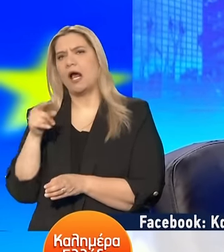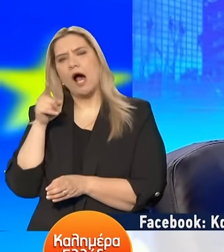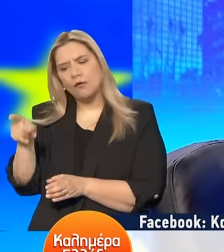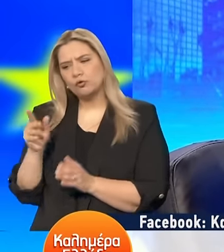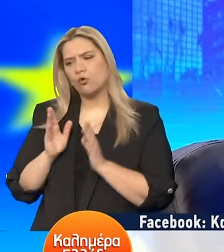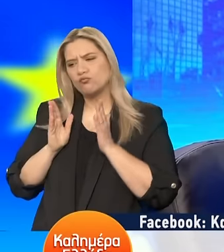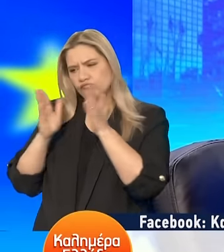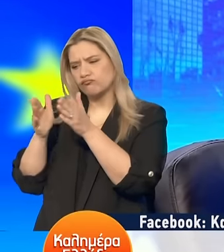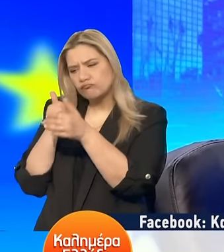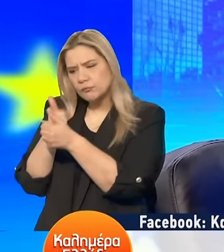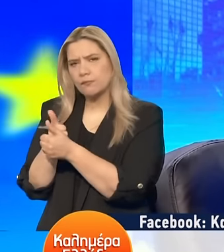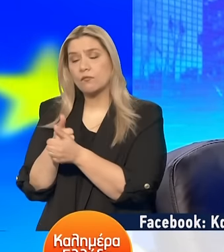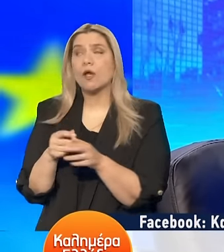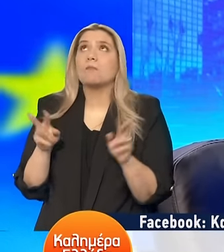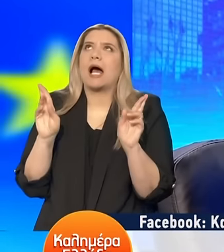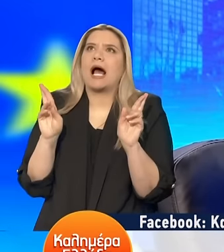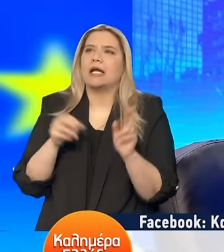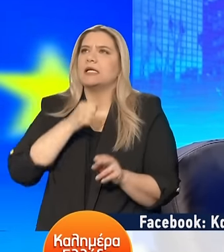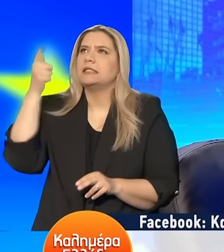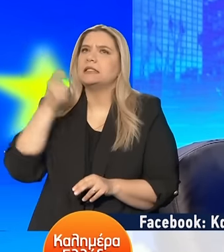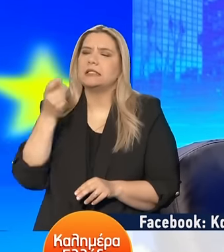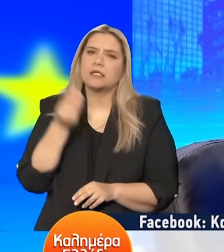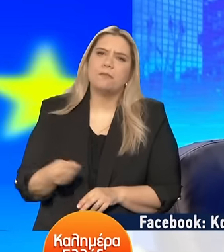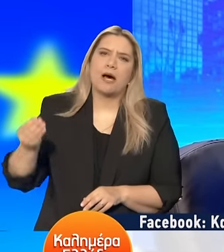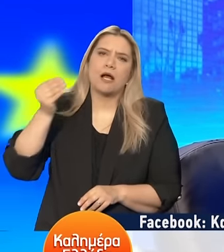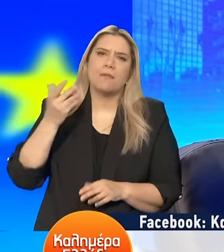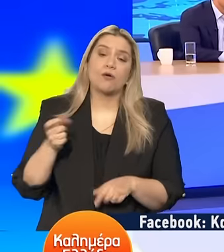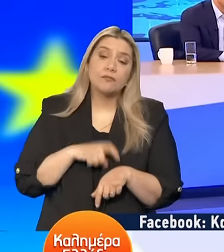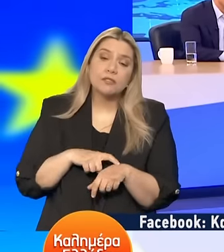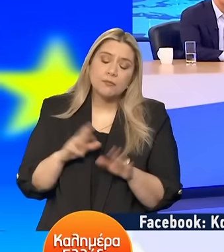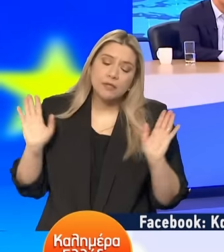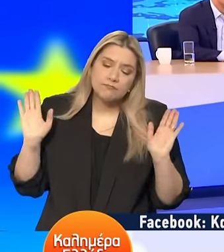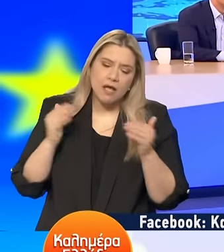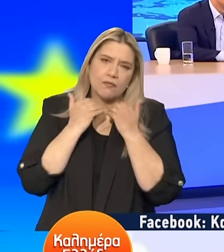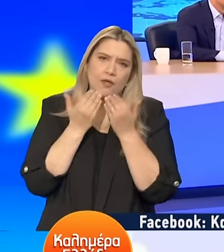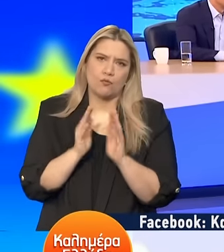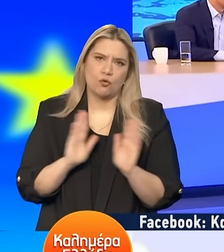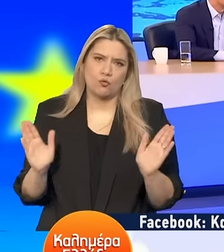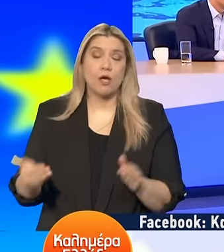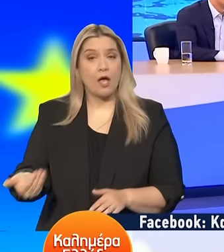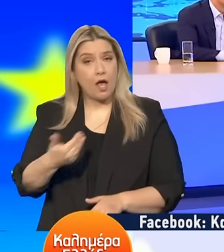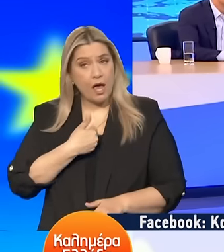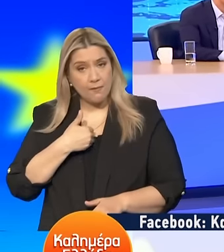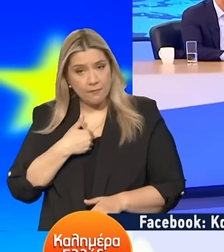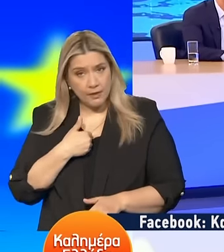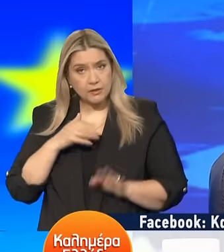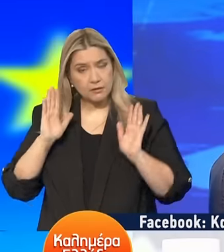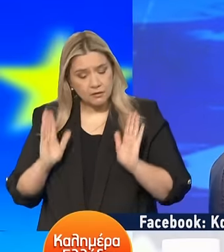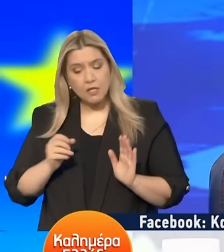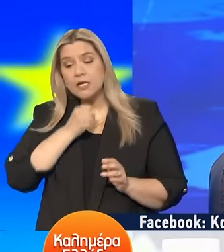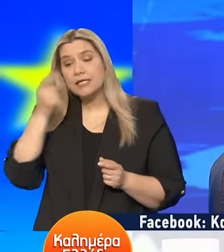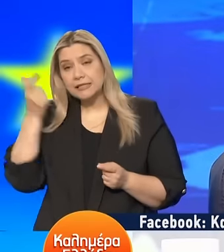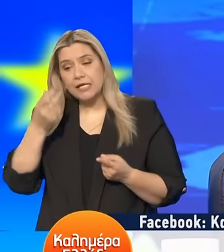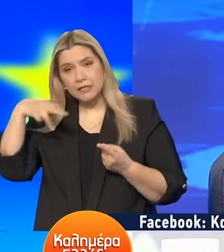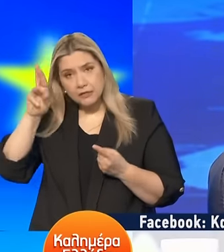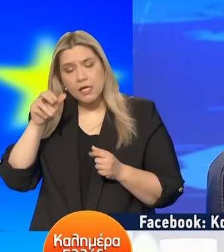Μακάρι να μπορούσαμε να αυξήσουμε τις συντάξεις περισσότερο δεν έχουμε αυτή τη στιγμή τη δυνατότητα όμως εμείς είμαστε αυτοί που αυξάνουμε πια και συντάξεις και